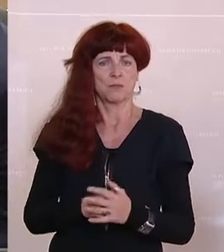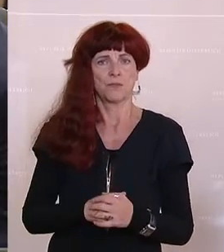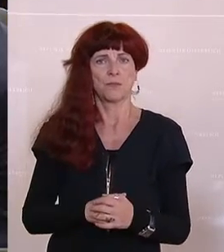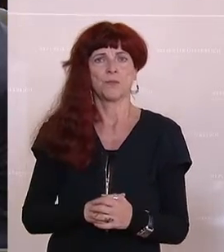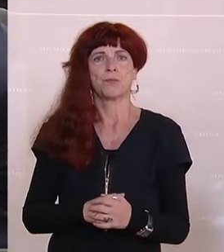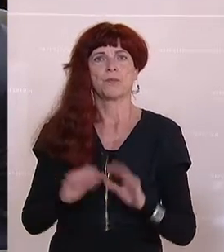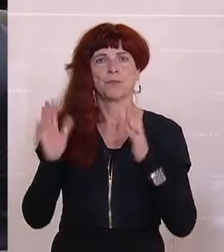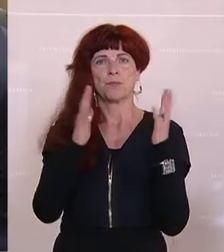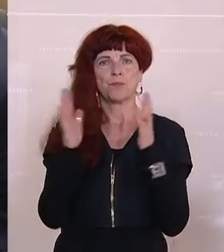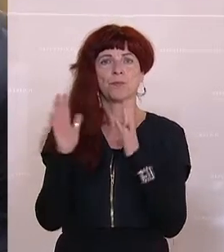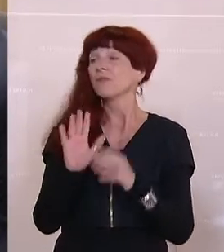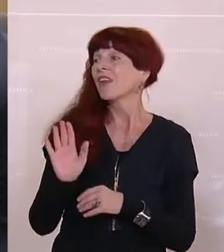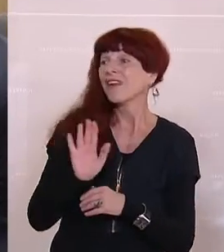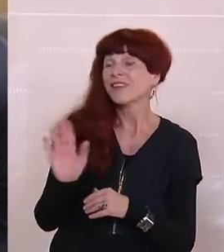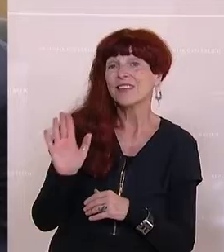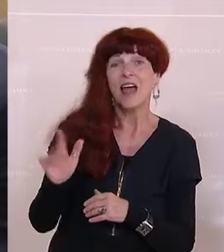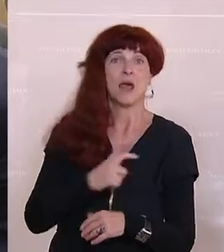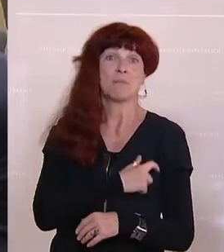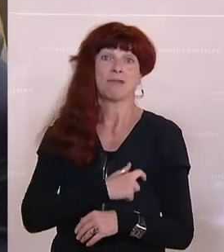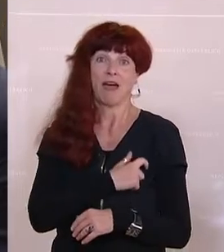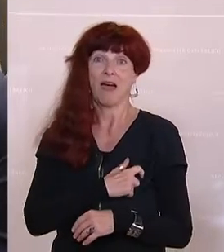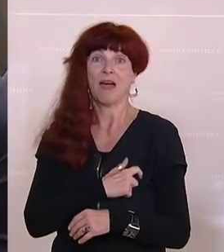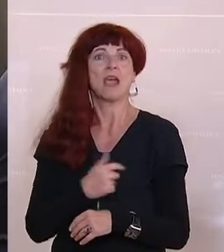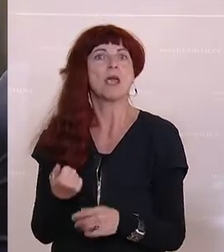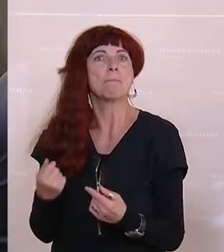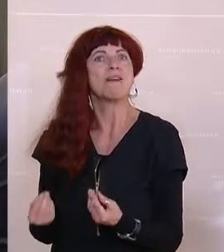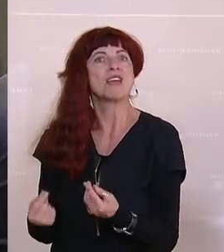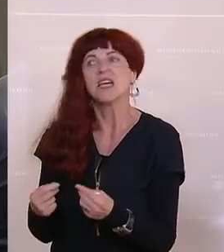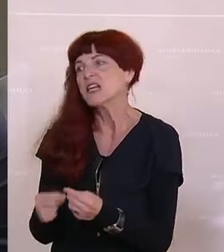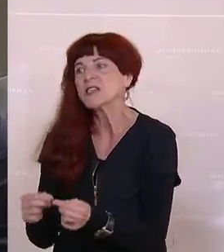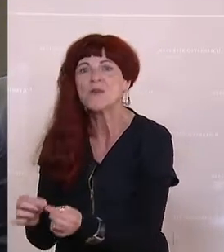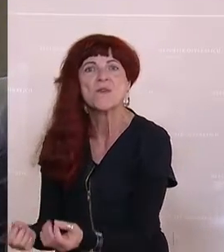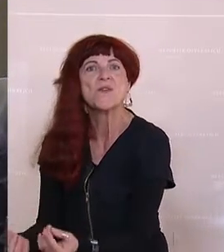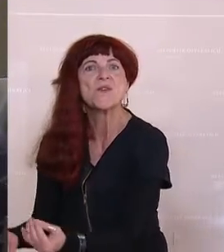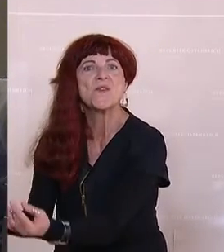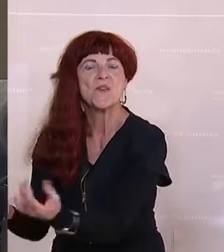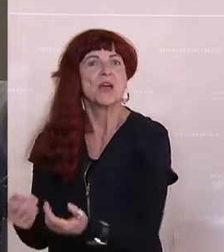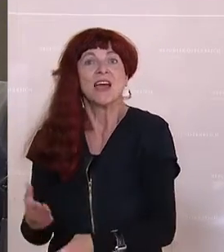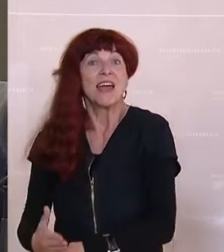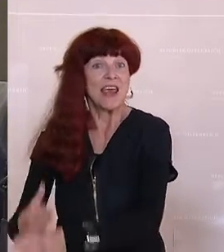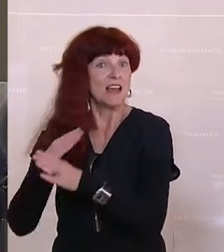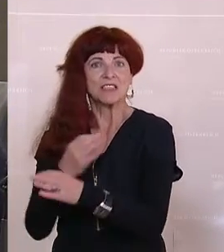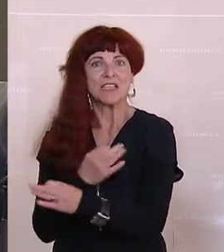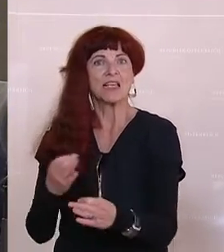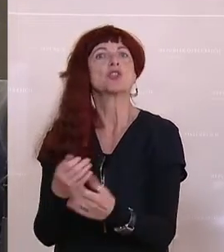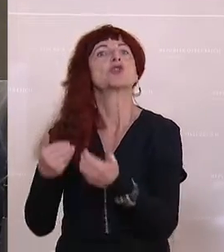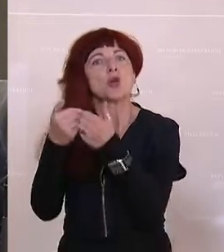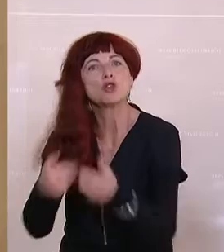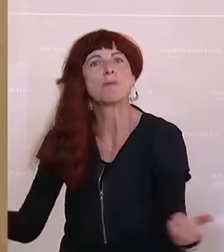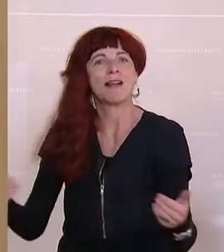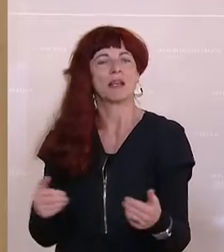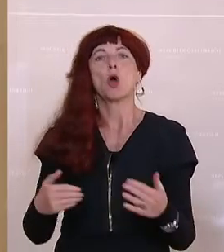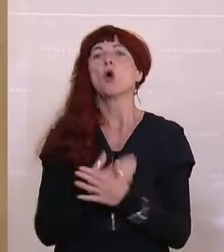Und Ihre Parteien tun leider diesen Schürn. Sie helfen nicht, sondern sie spalten. Und mit dieser Neugestaltung, Herr Minister,